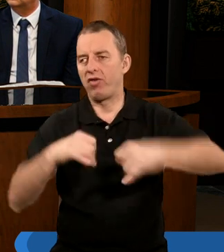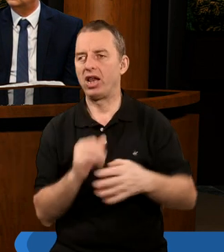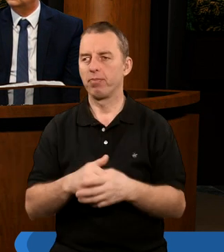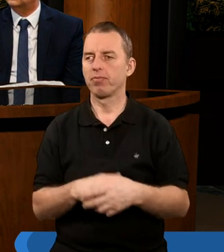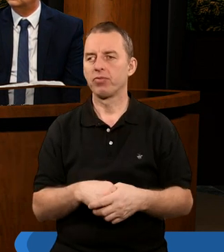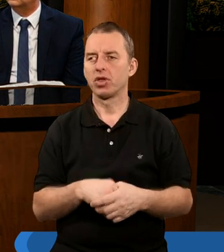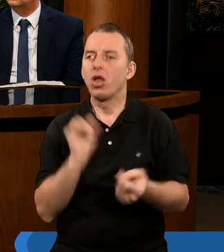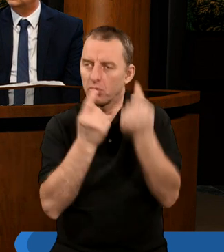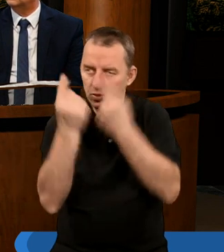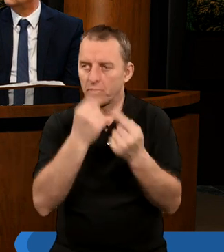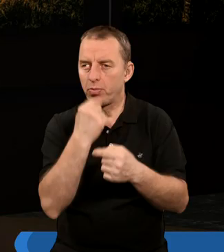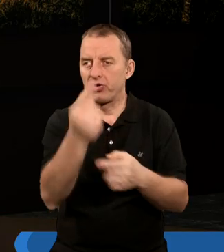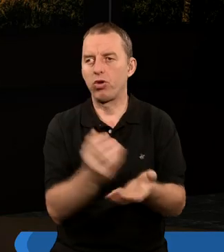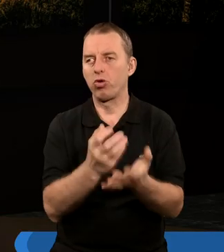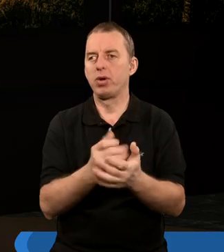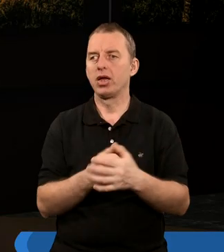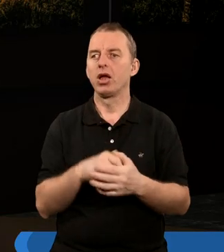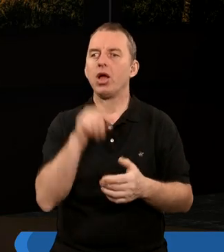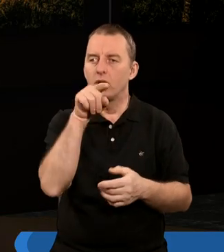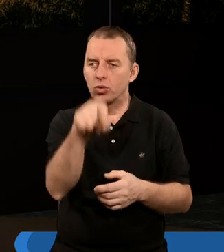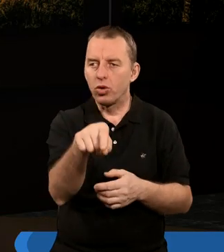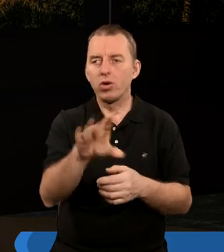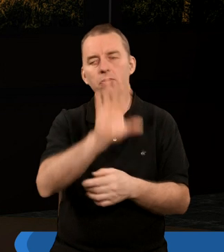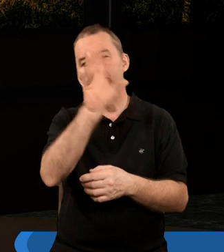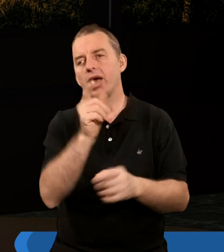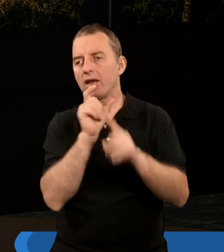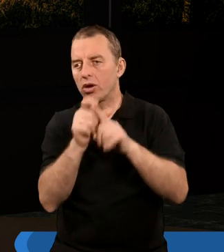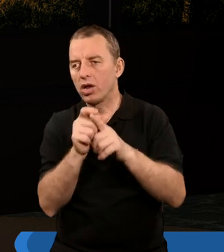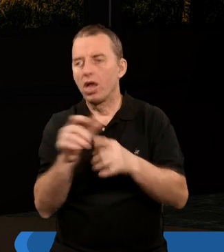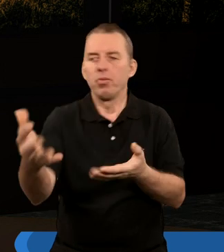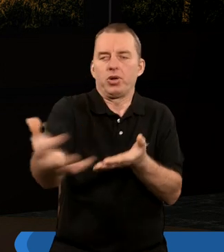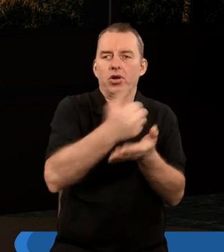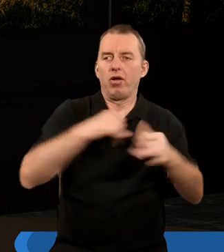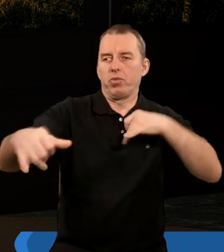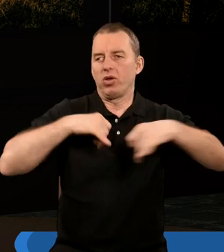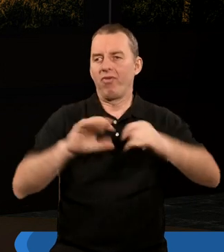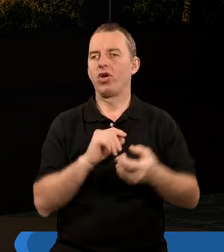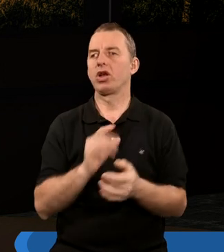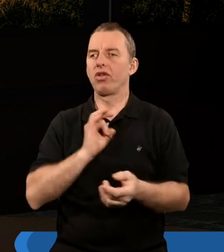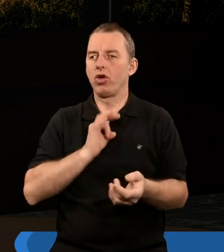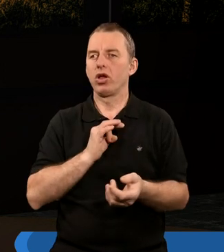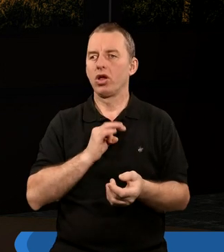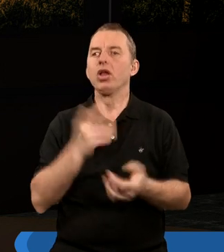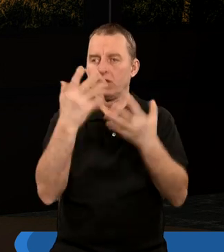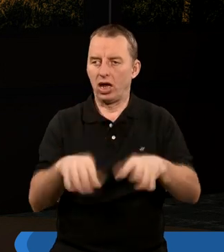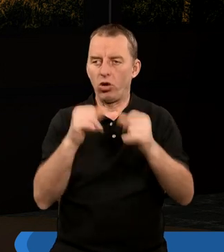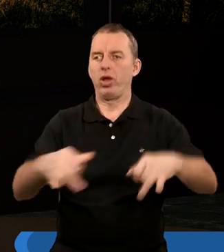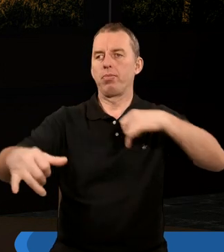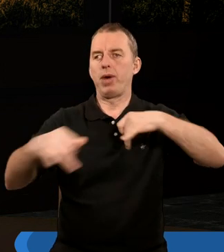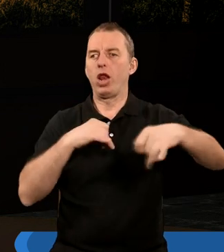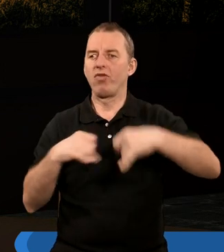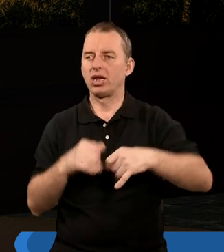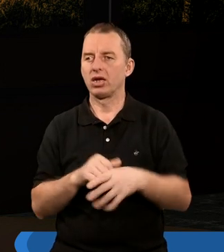Kuba, co Ty byś powiedział? Tutaj są takie piękne słowa. Przejąłeś potężną władzę swoją i zacząłeś panować.